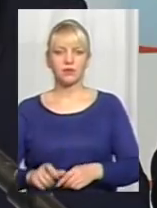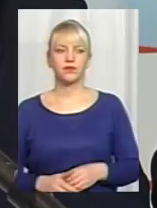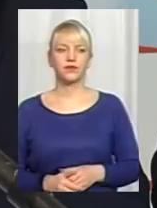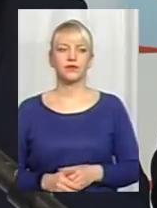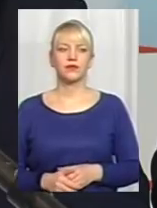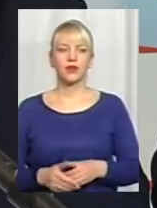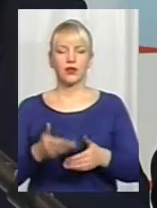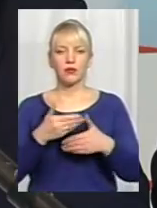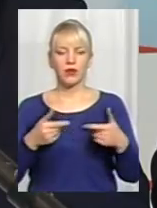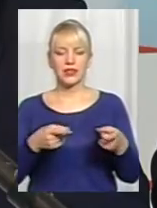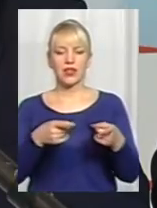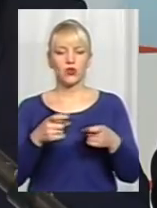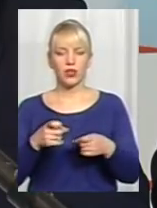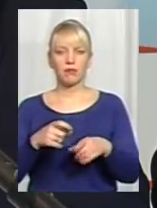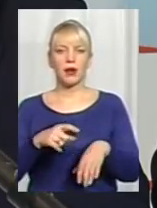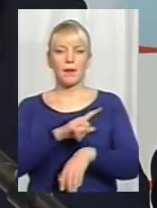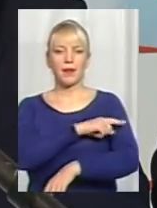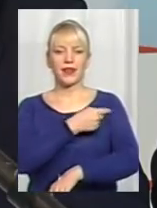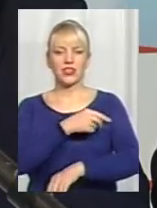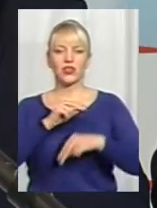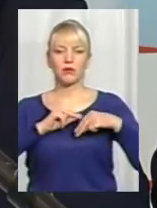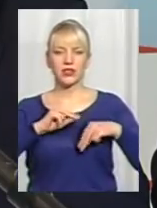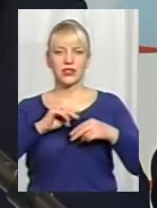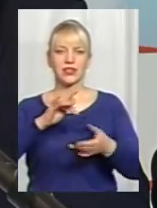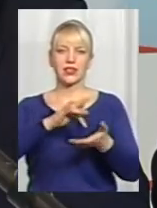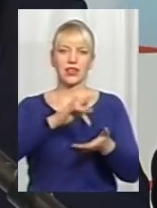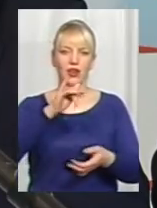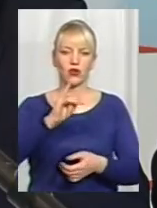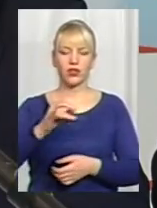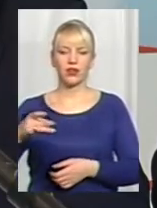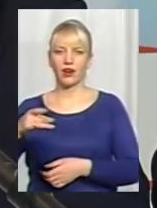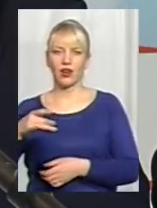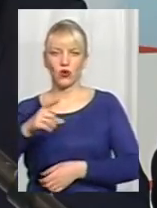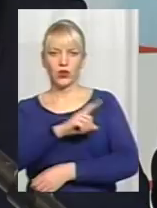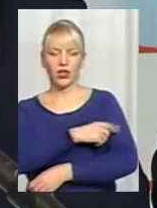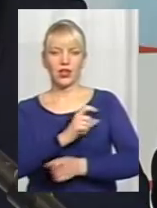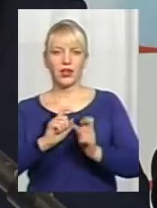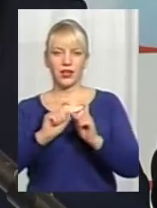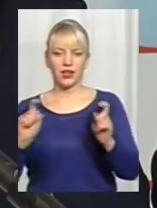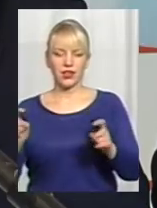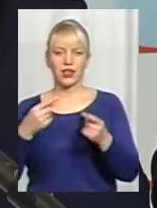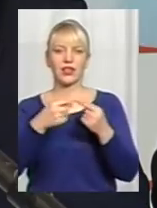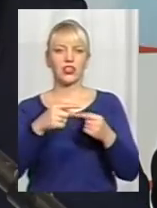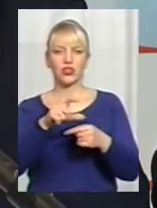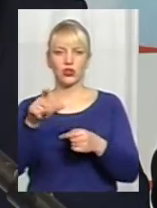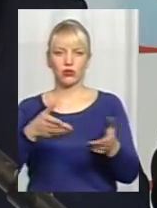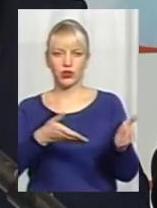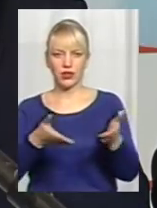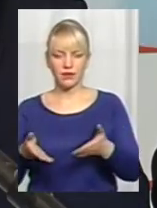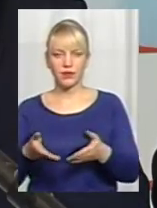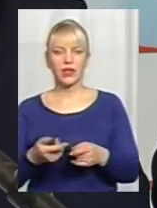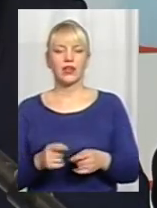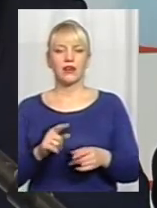частини ми залучаємо і медичних працівників із Центральної райони в лікарні, і інших медичних працівників. Визначено,